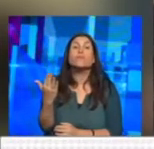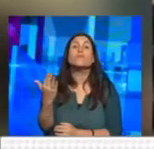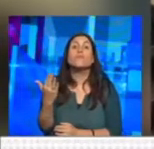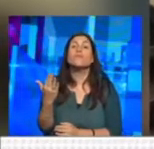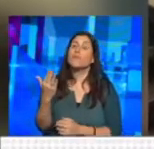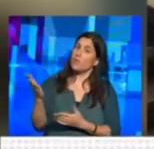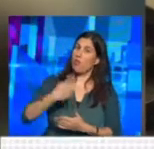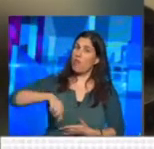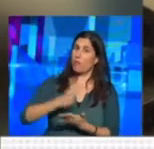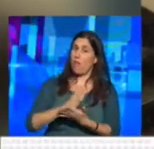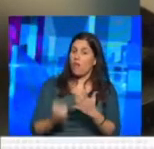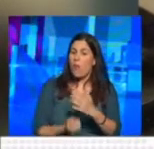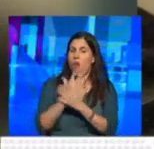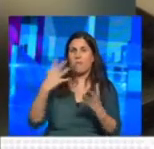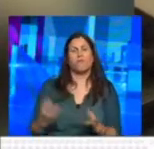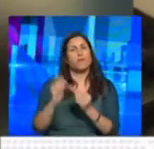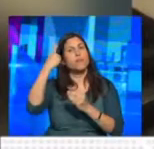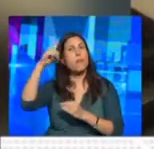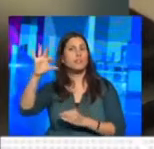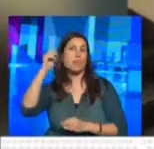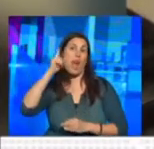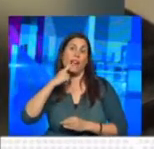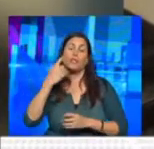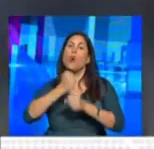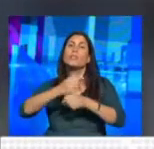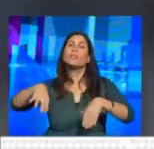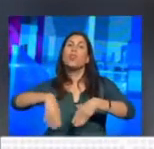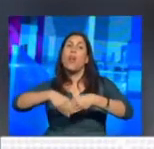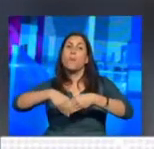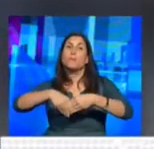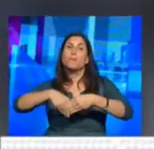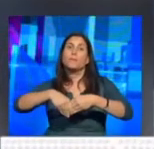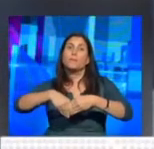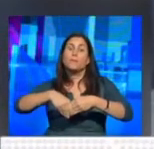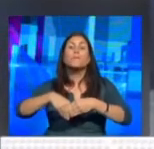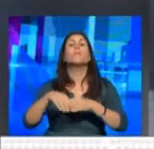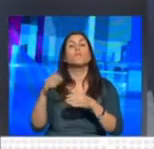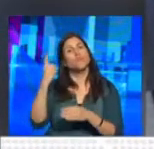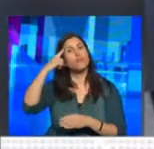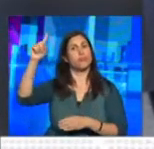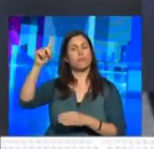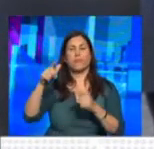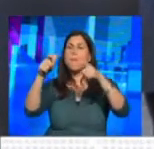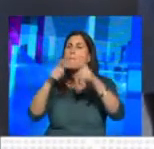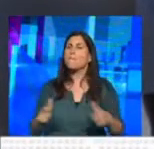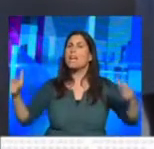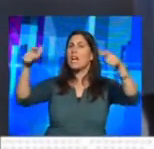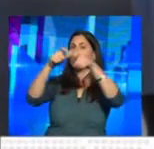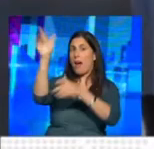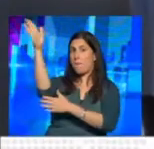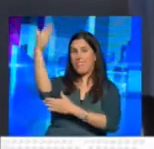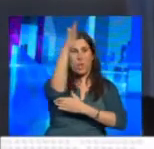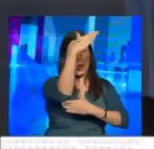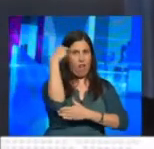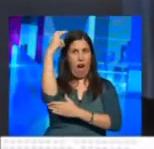שחלטנו להקים ביחד מיזם של חירשים עושים שלום אוקיי מיזם שמגשר בין המדינות